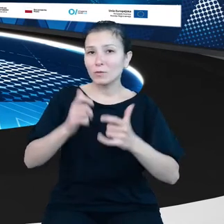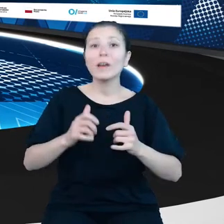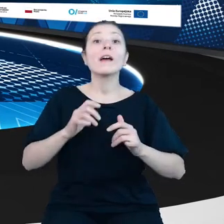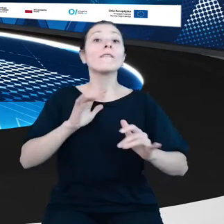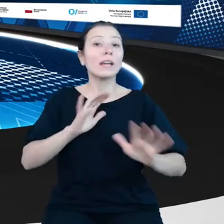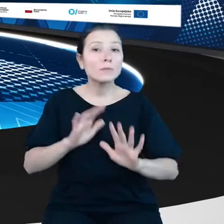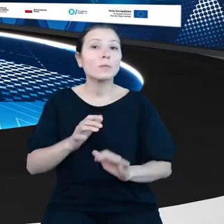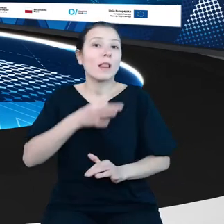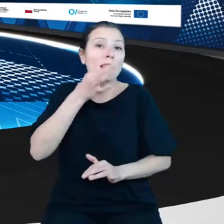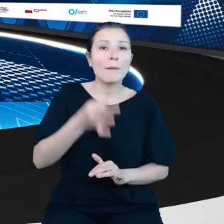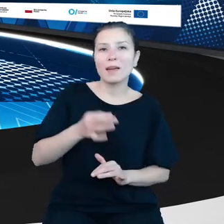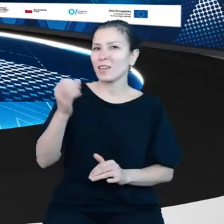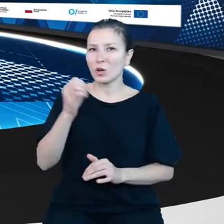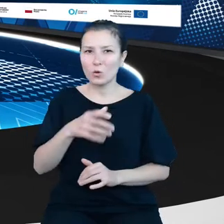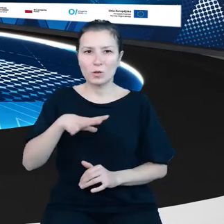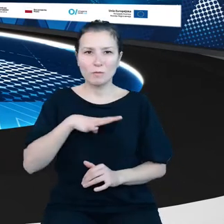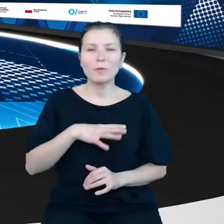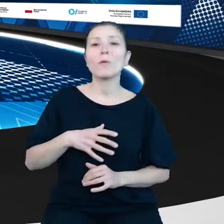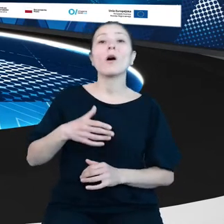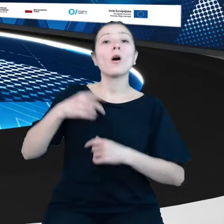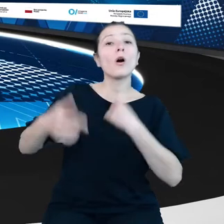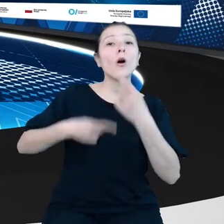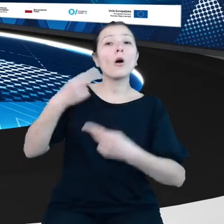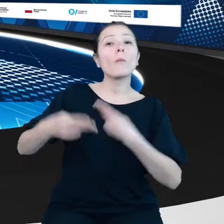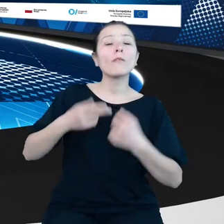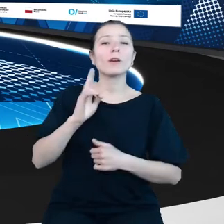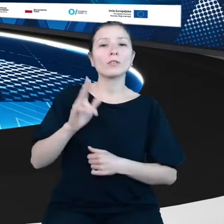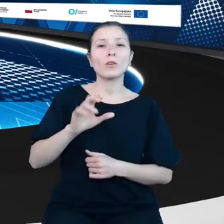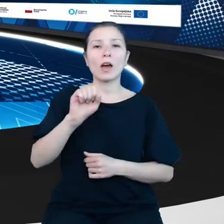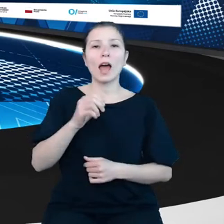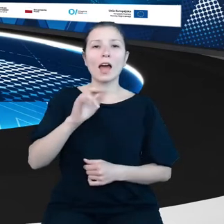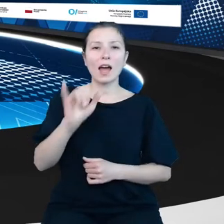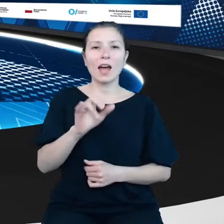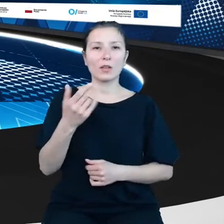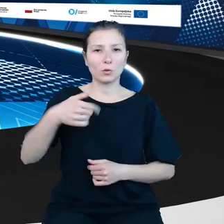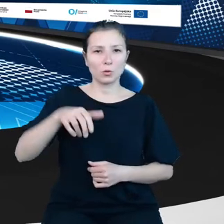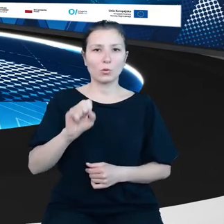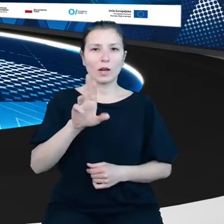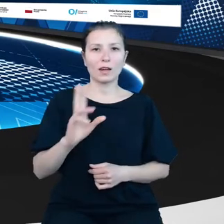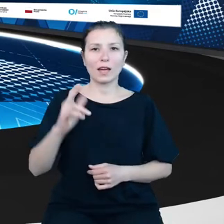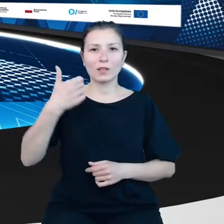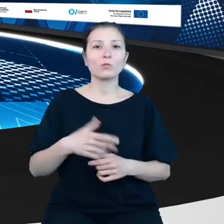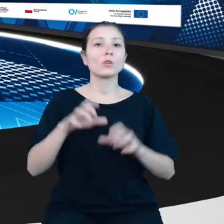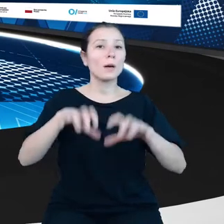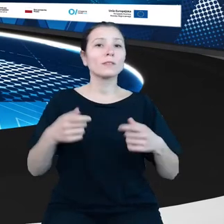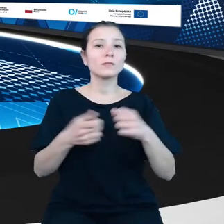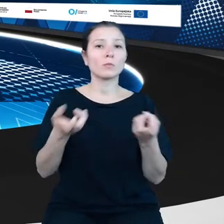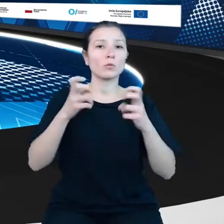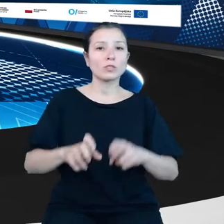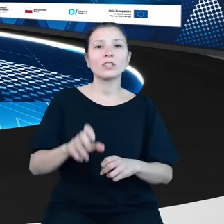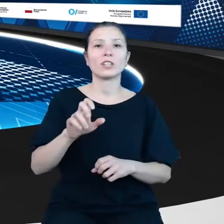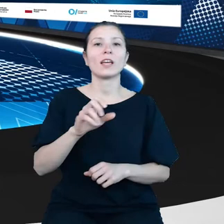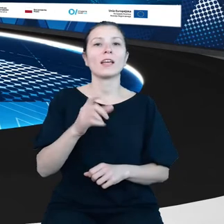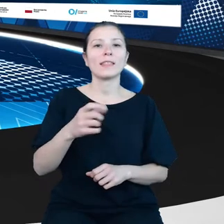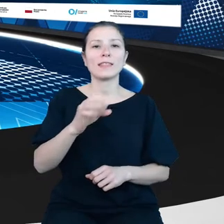będzie odpowiadać nasz gość, pan Arkadiusz Hajduk, prezes i współzałożyciel Data Software House Transparent Data. Odkąd w